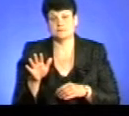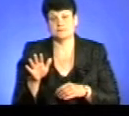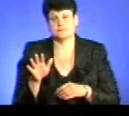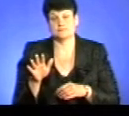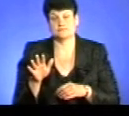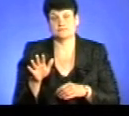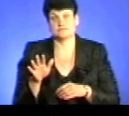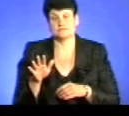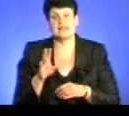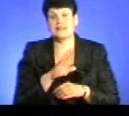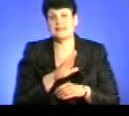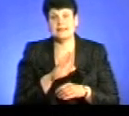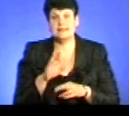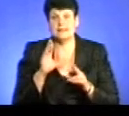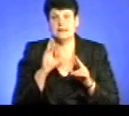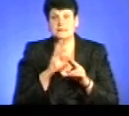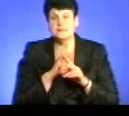принаймні, не конституційно,